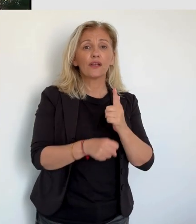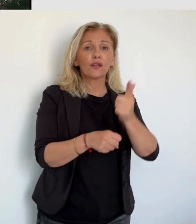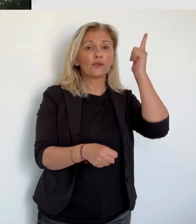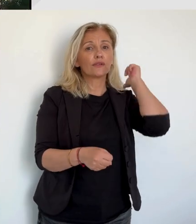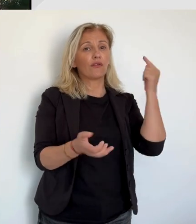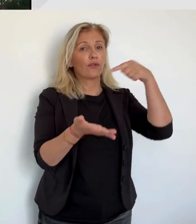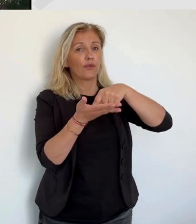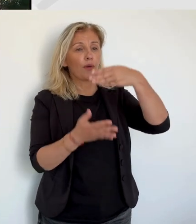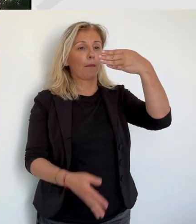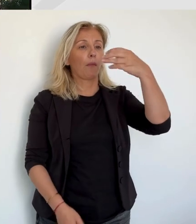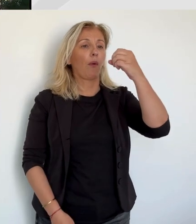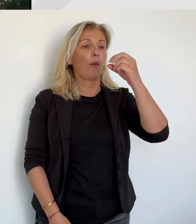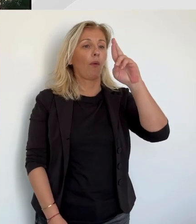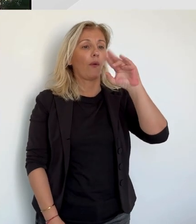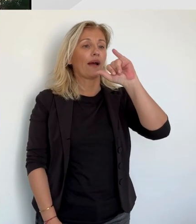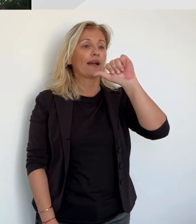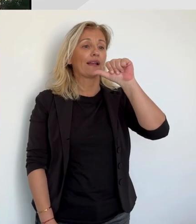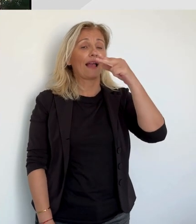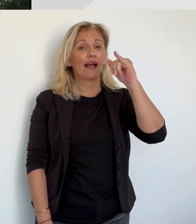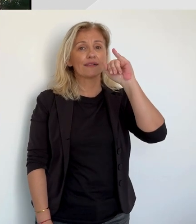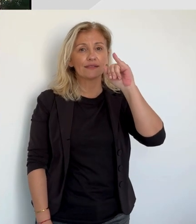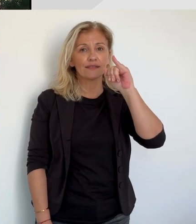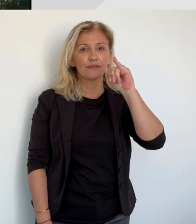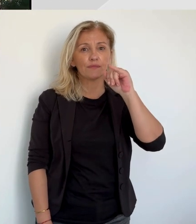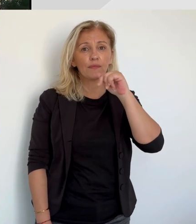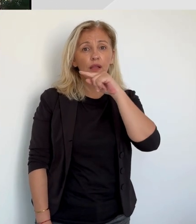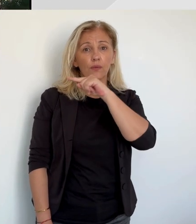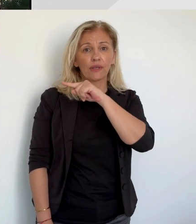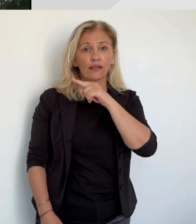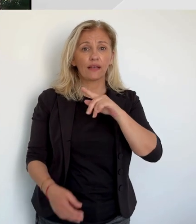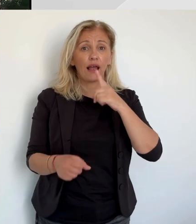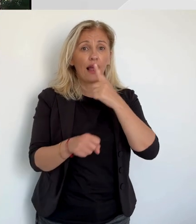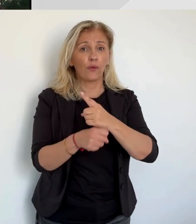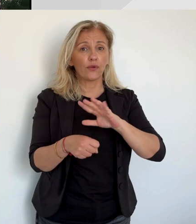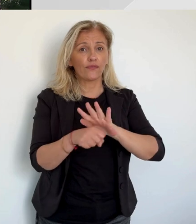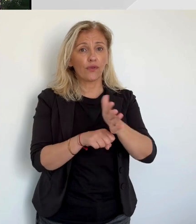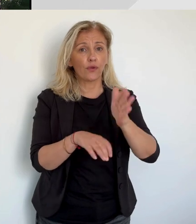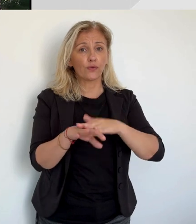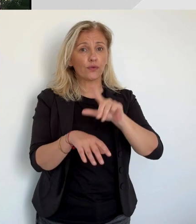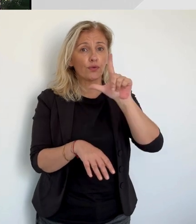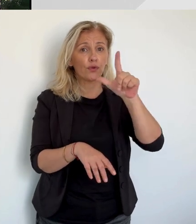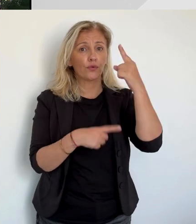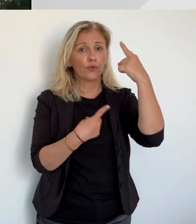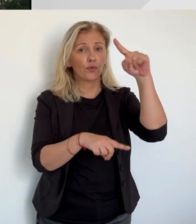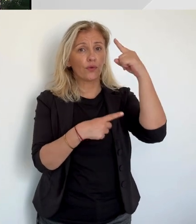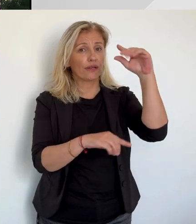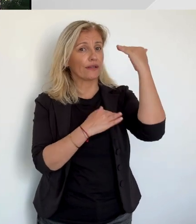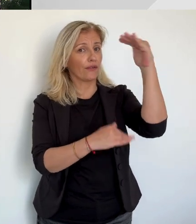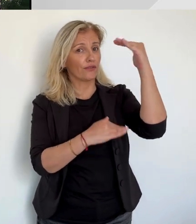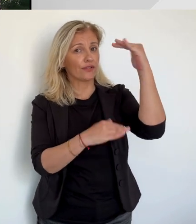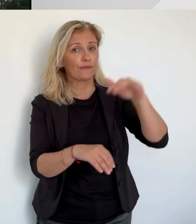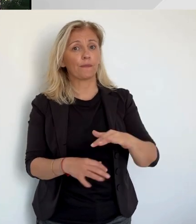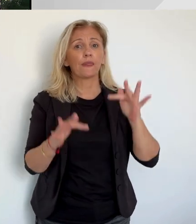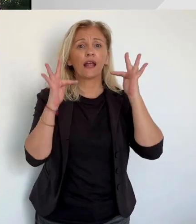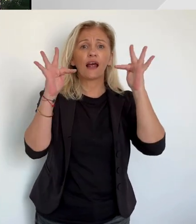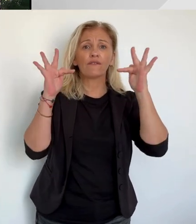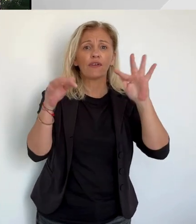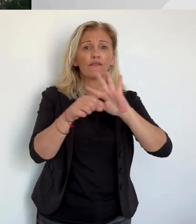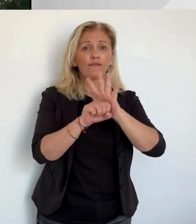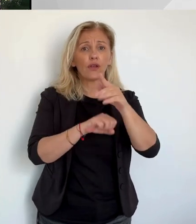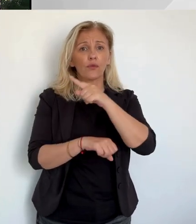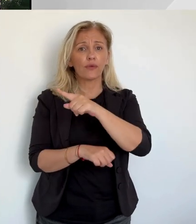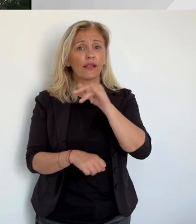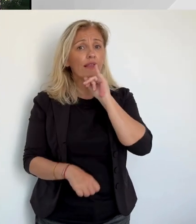comparaissé pour les viols de deux touristes étrangères il y a deux ans à Moriagne. Il a été acquitté d'effet de viol mais condamné à dix ans de réclusion